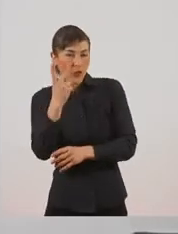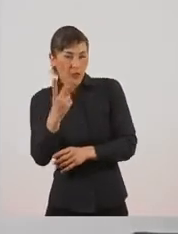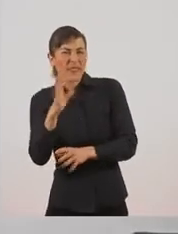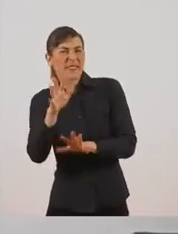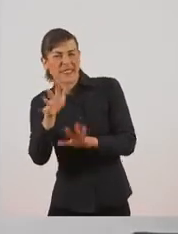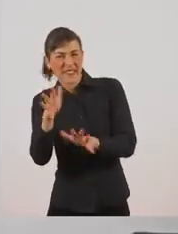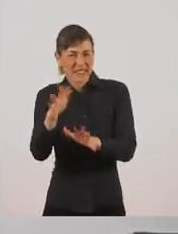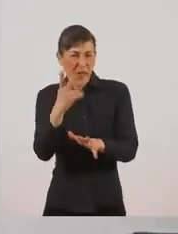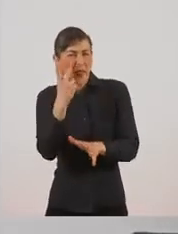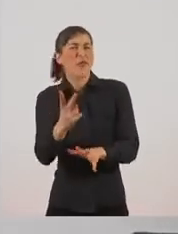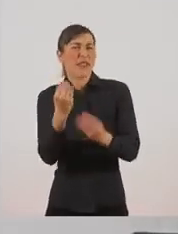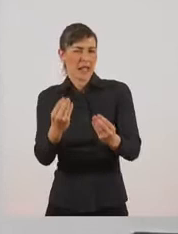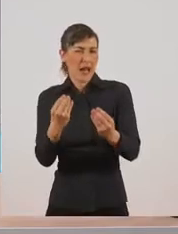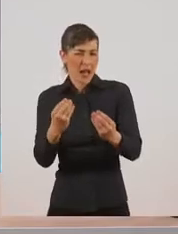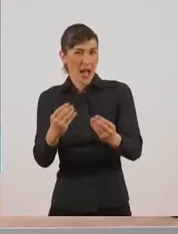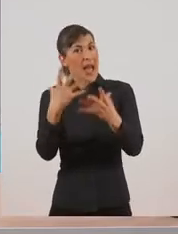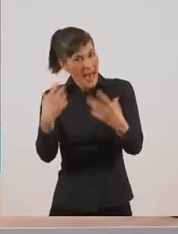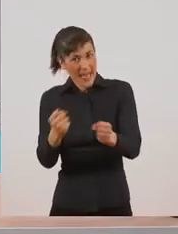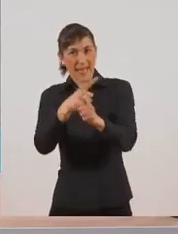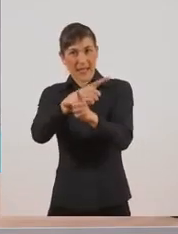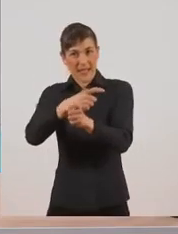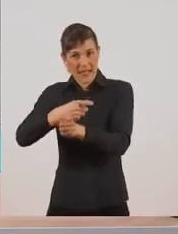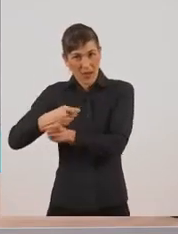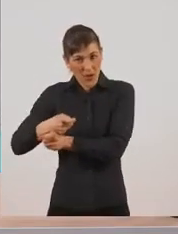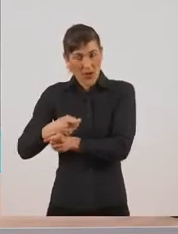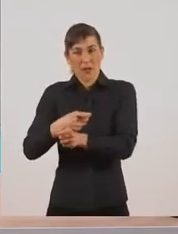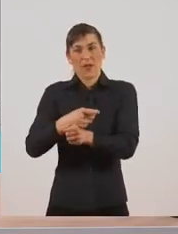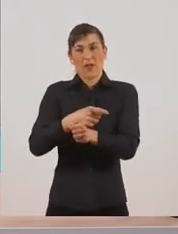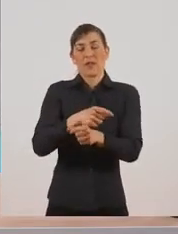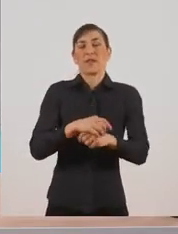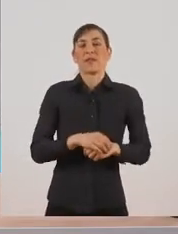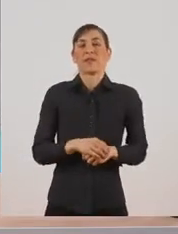φαίνεται πολύ καλά, έχει σπονδυλική στήλη και ανήκει στα σπονδυλωτά.